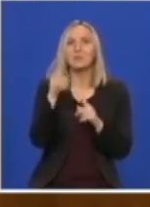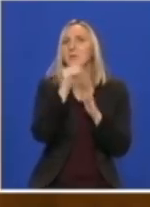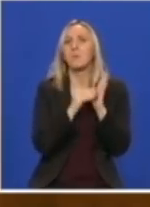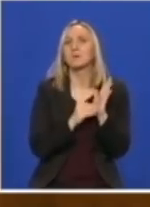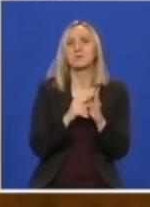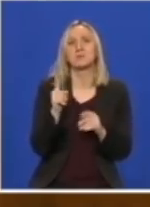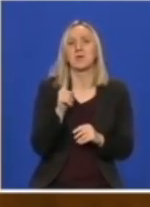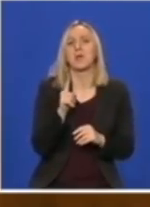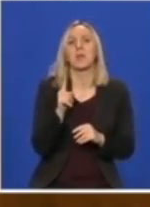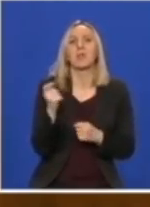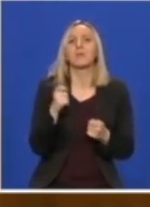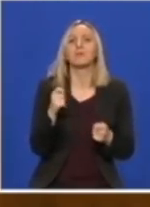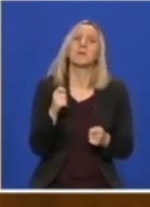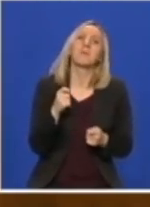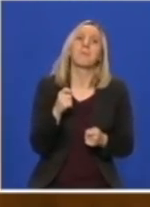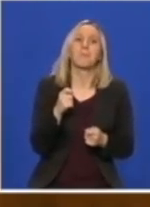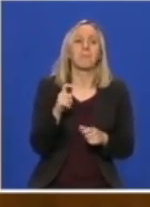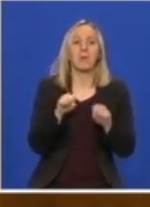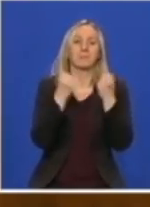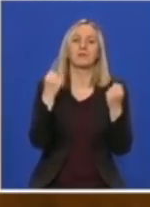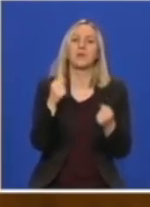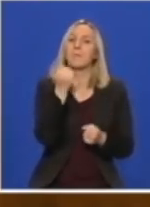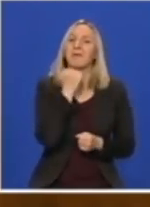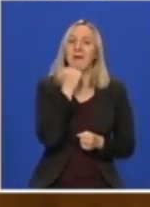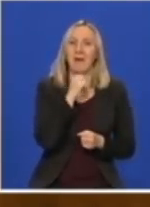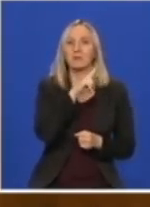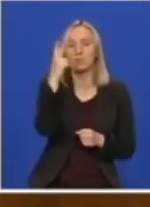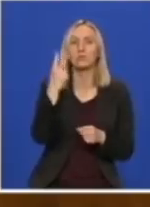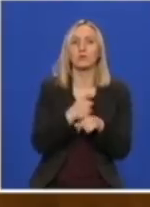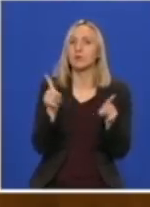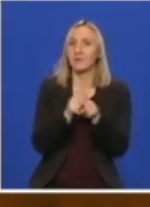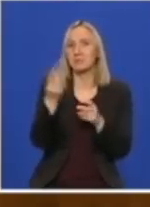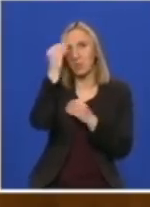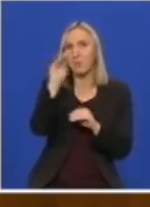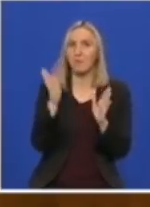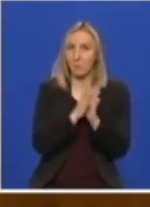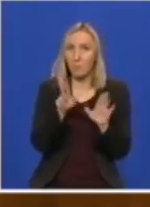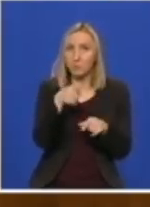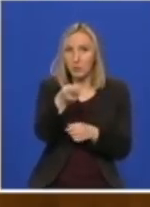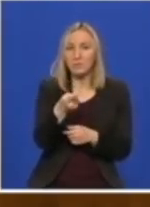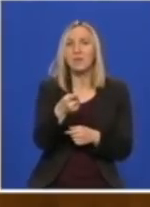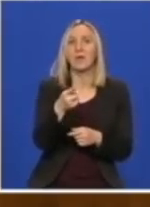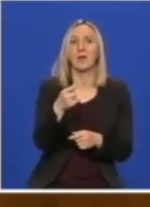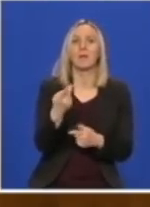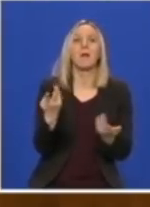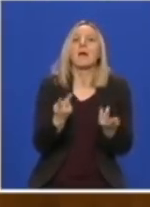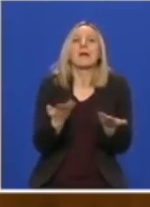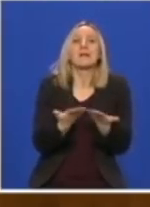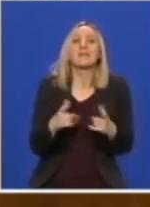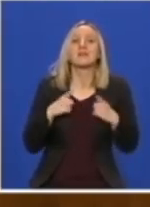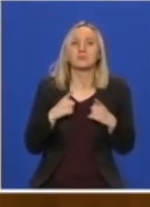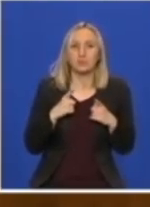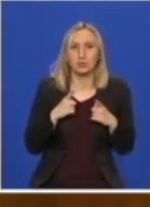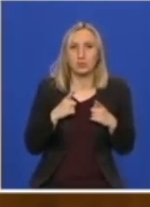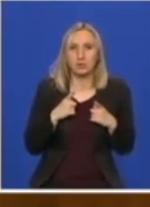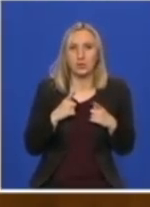ugrožavaju privatnost pacijenata i s obzirom da ga drugi zemlje objavlju. Znači, geografski raspore ne podrazumeva gde